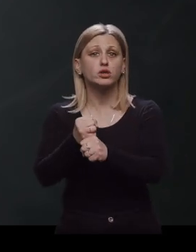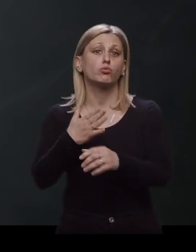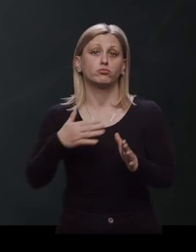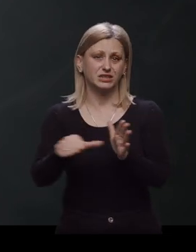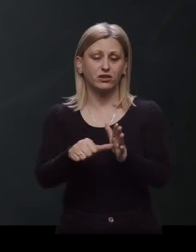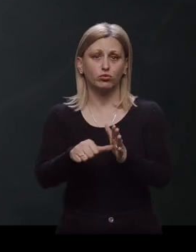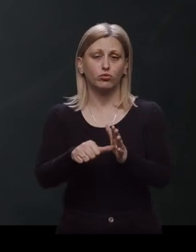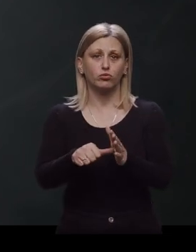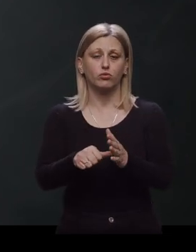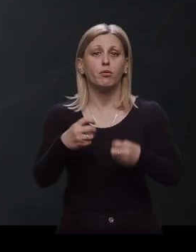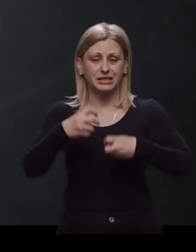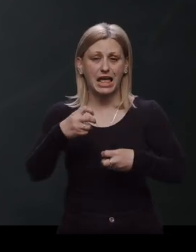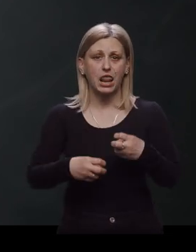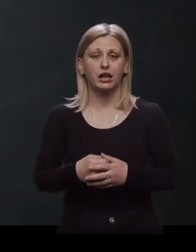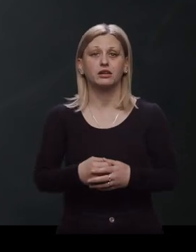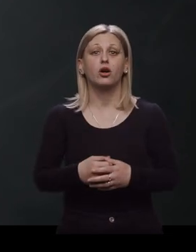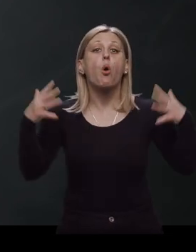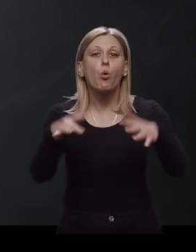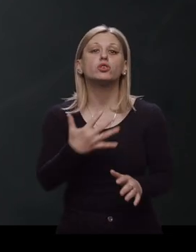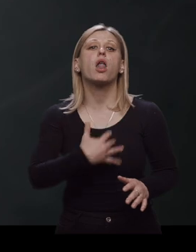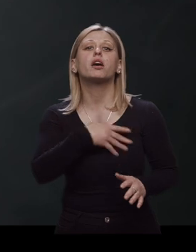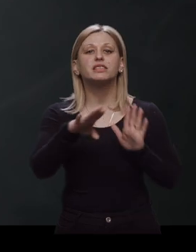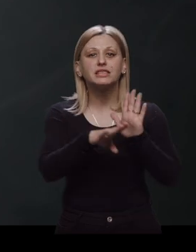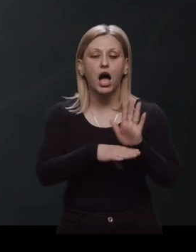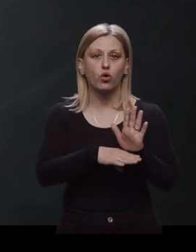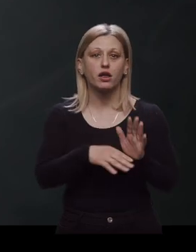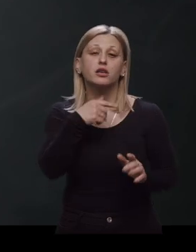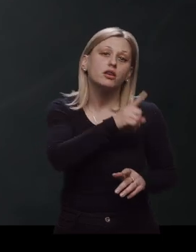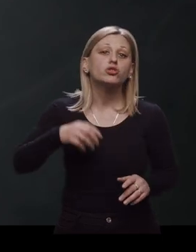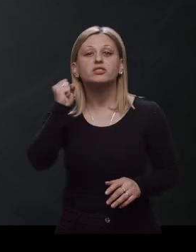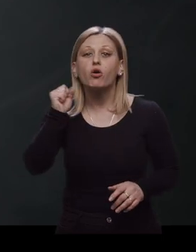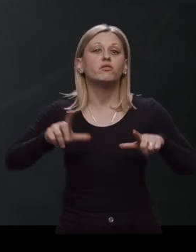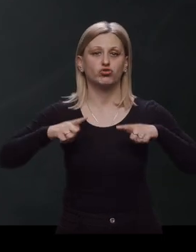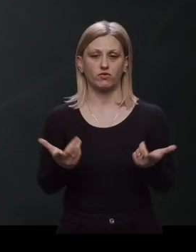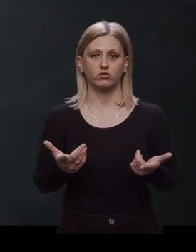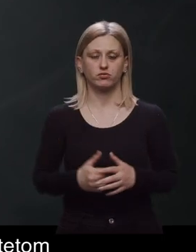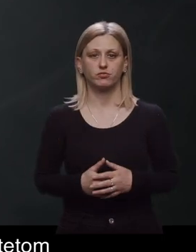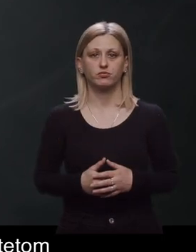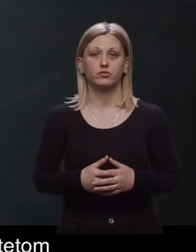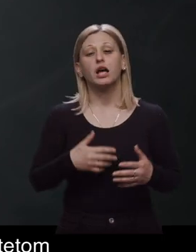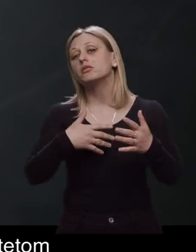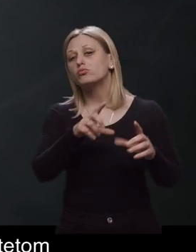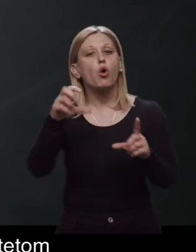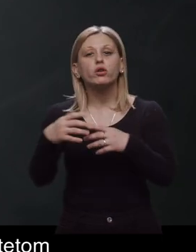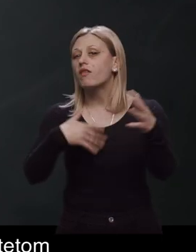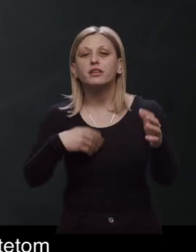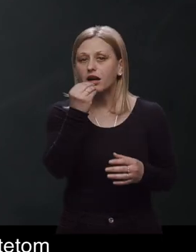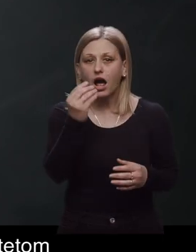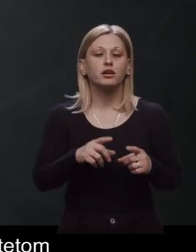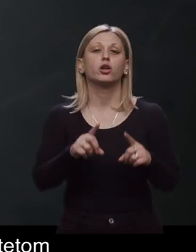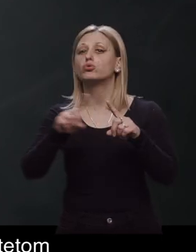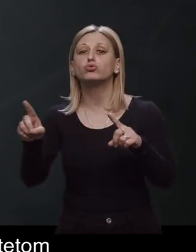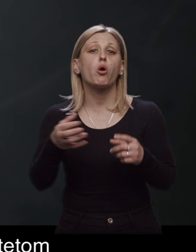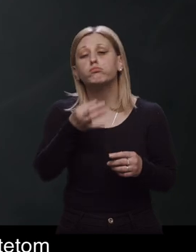koje se donose u njenom sjedištu u Brisemu, utječene Hrvatske zakone i našu svakodnevnicu. Od kvaliteta hrane do